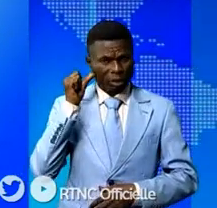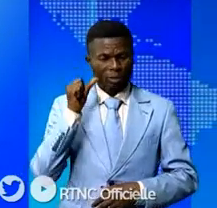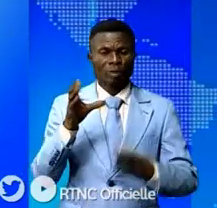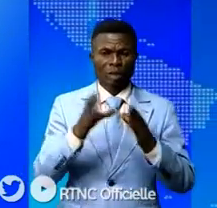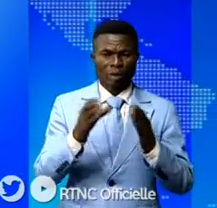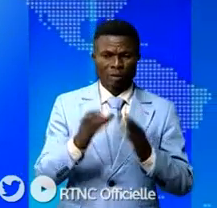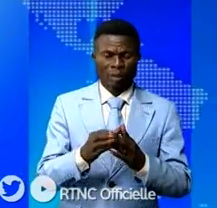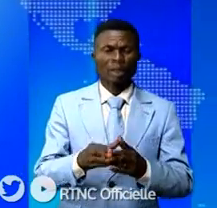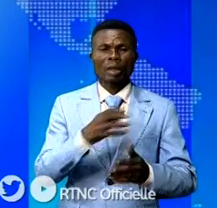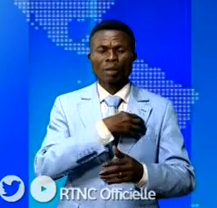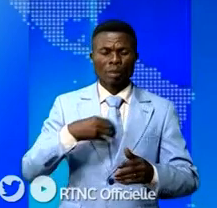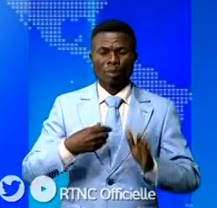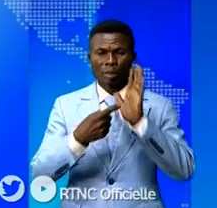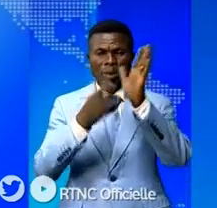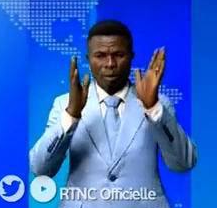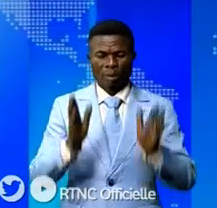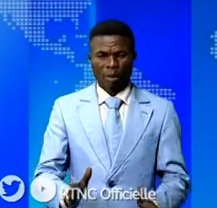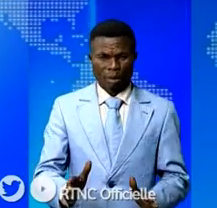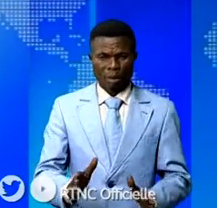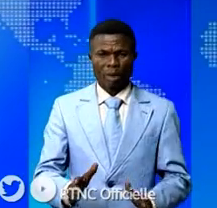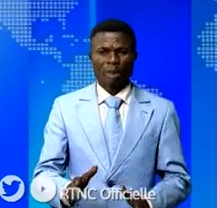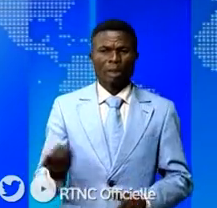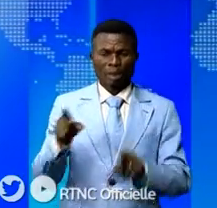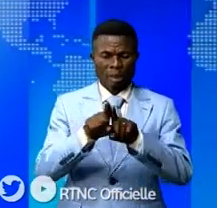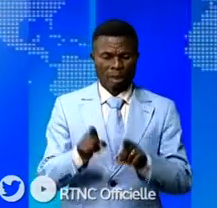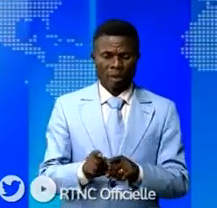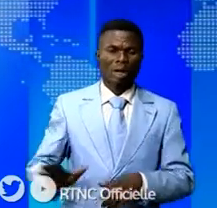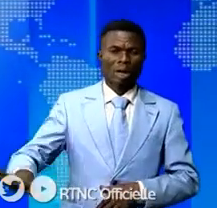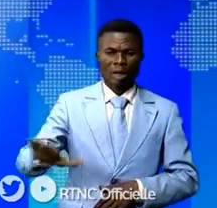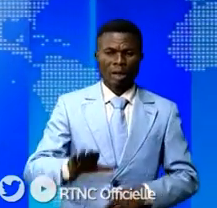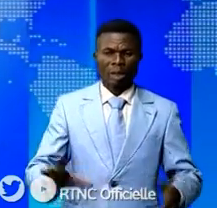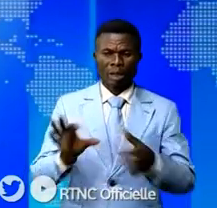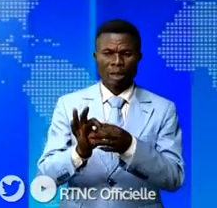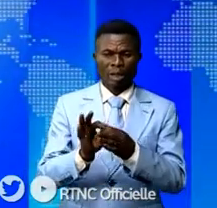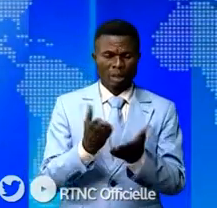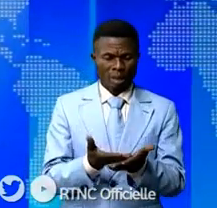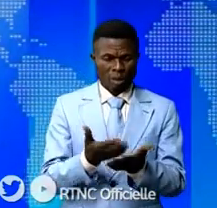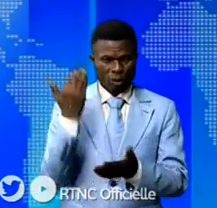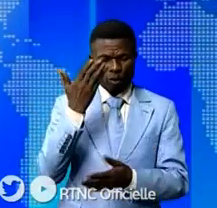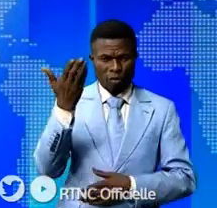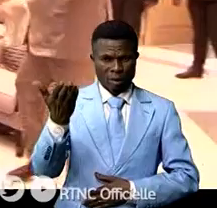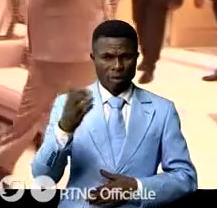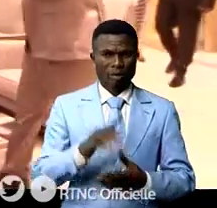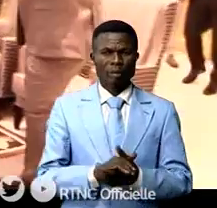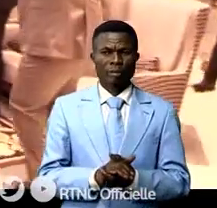plus tôt, avec le président de la République et le représentant spécial de l'ONU, Pierre Kimabé-Sommé.